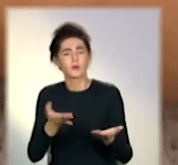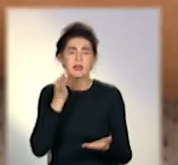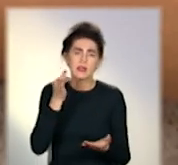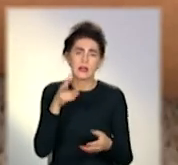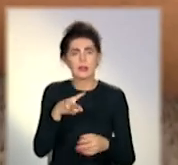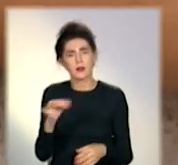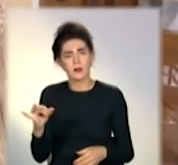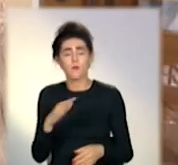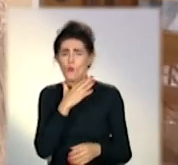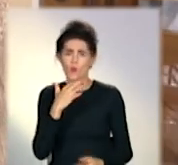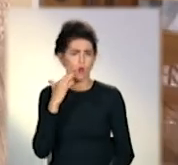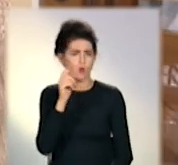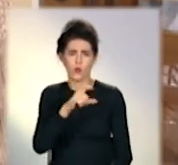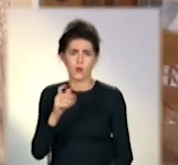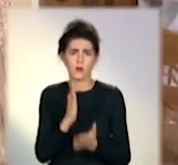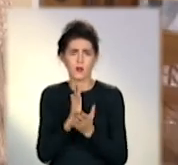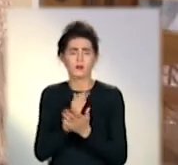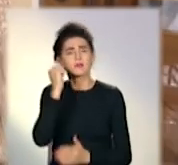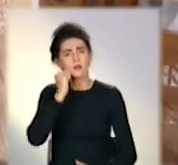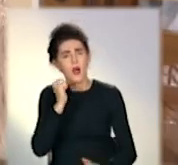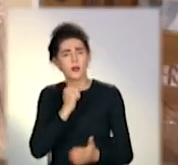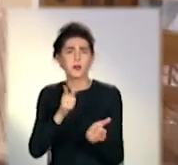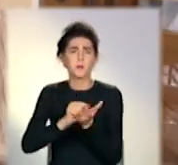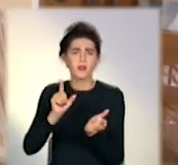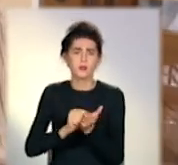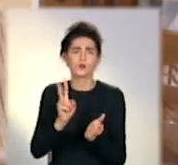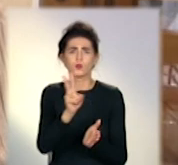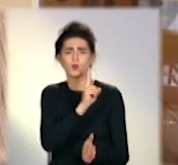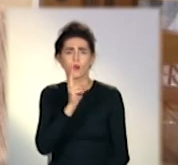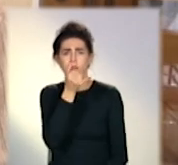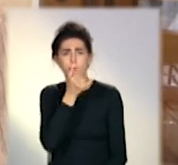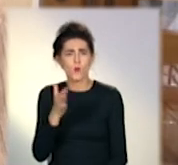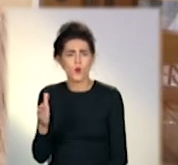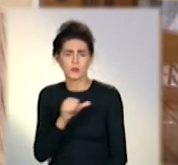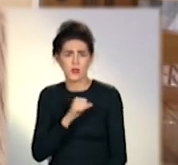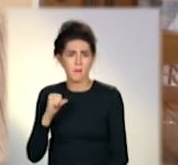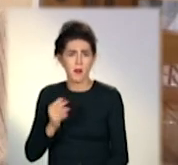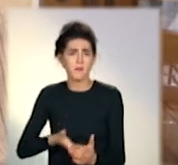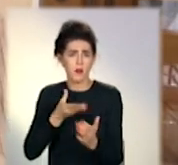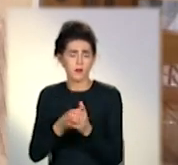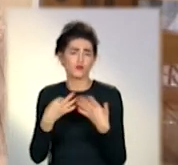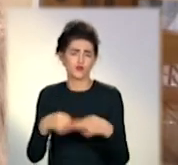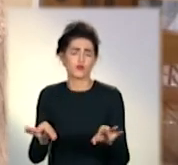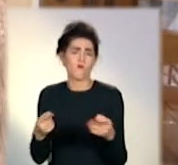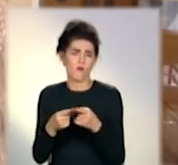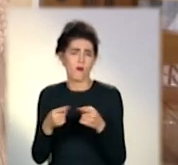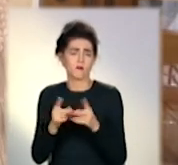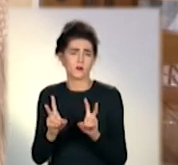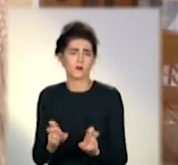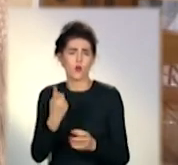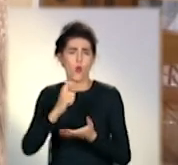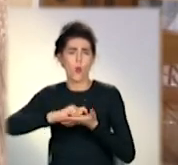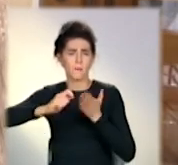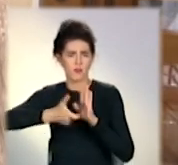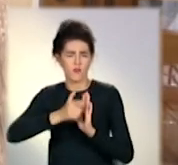Дуже багато людей, які, в основному, це пожилі люди, пенсіонери, які не в способі платити самостійно. Ось вони спочатають здавати одну з